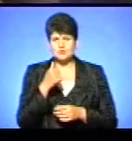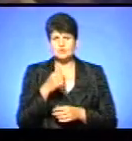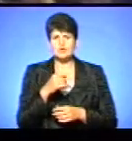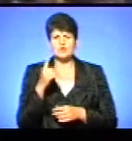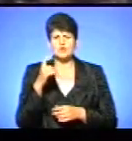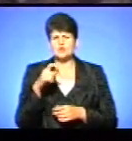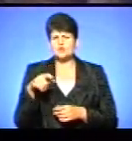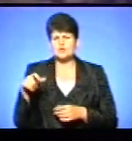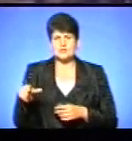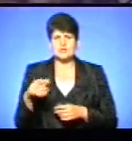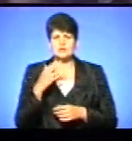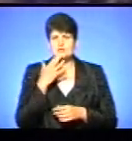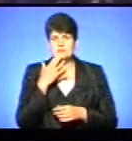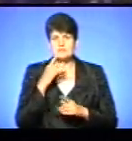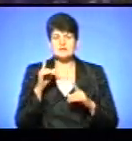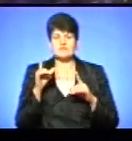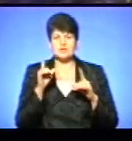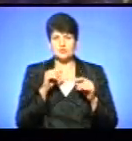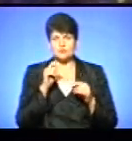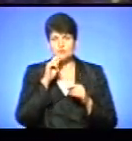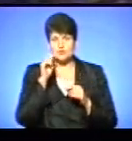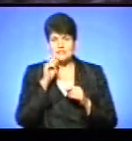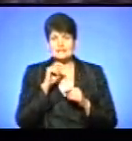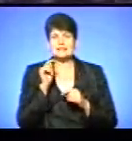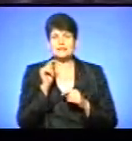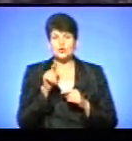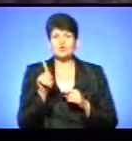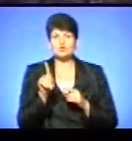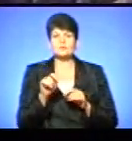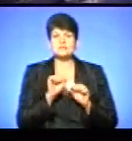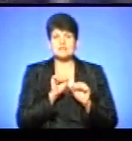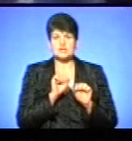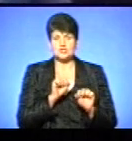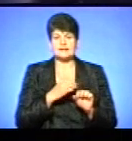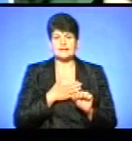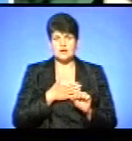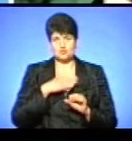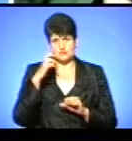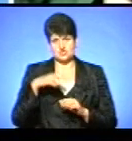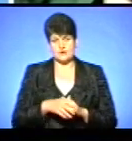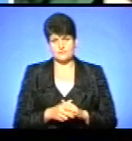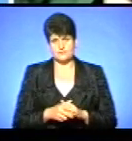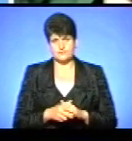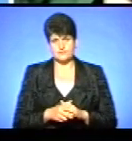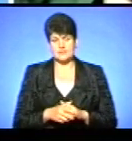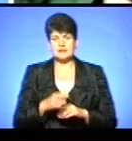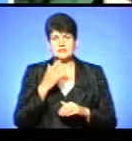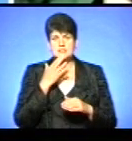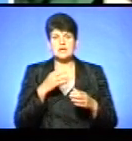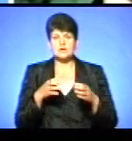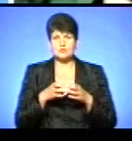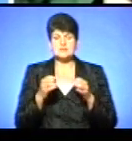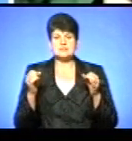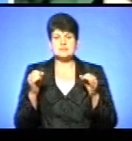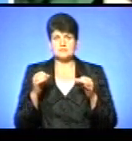іноземців вирушили до України для того, щоб захищати нашу державу. Національний корпус зібрався зараз